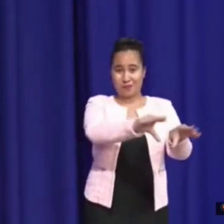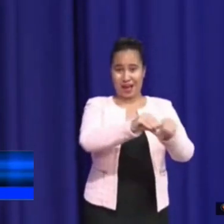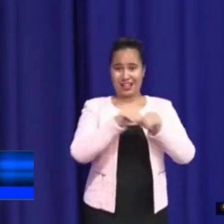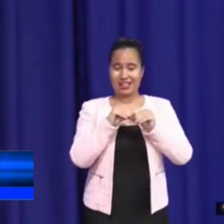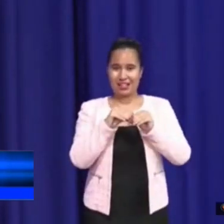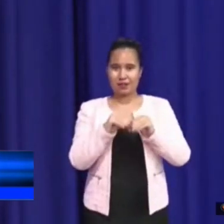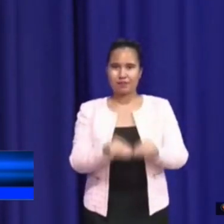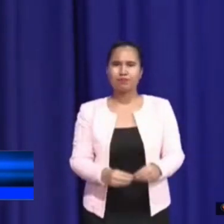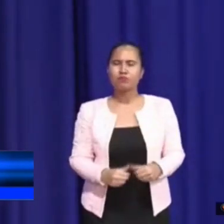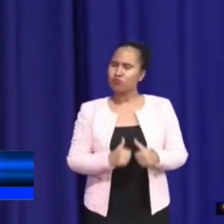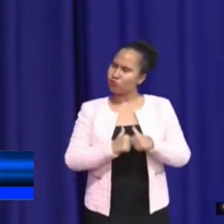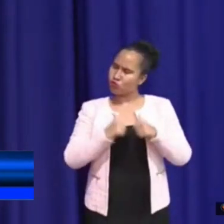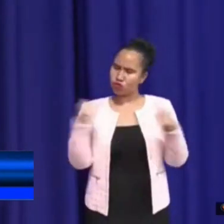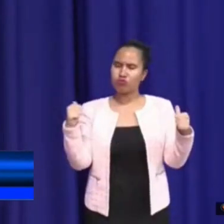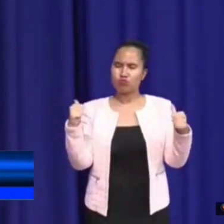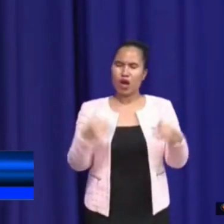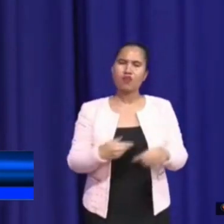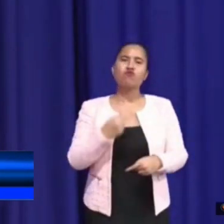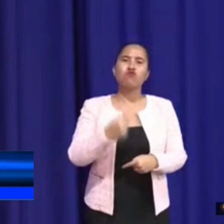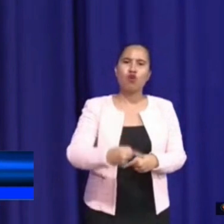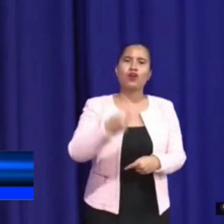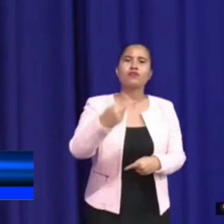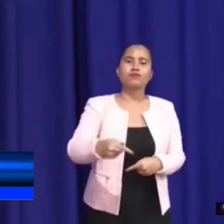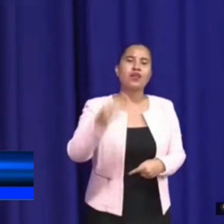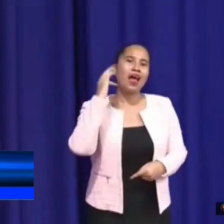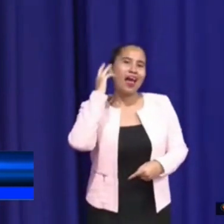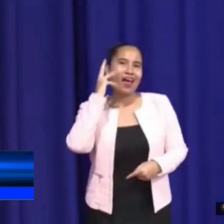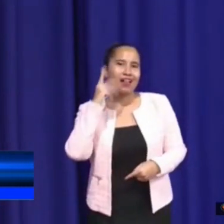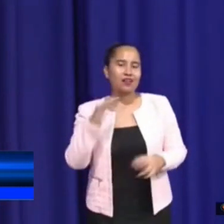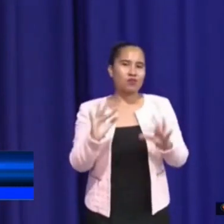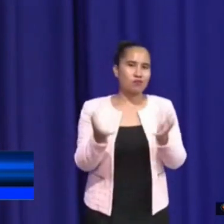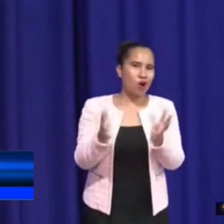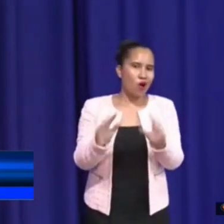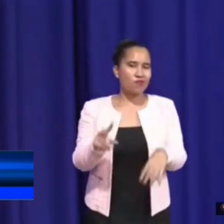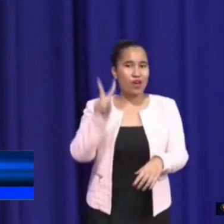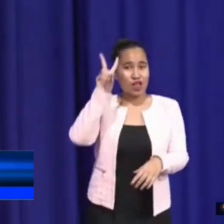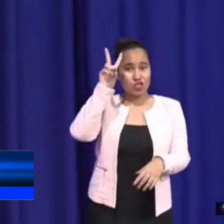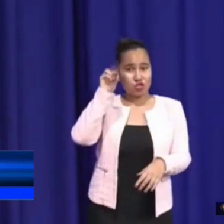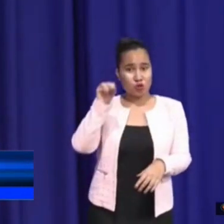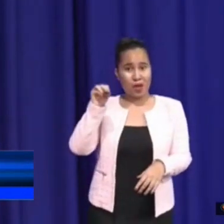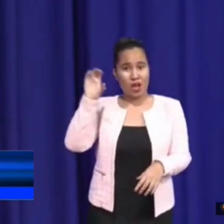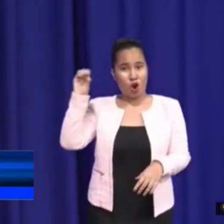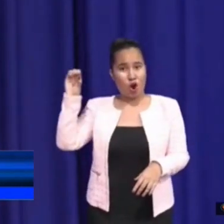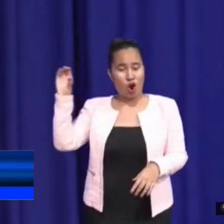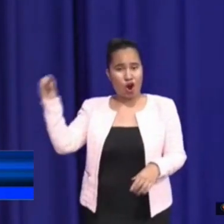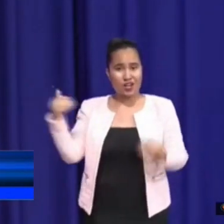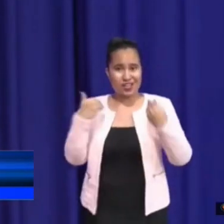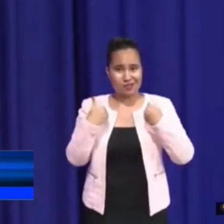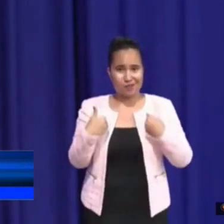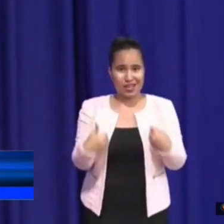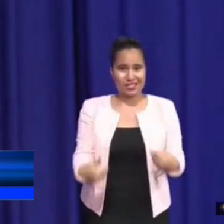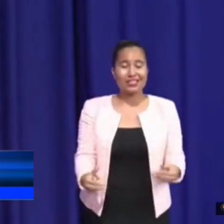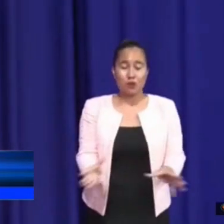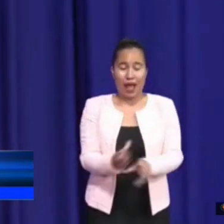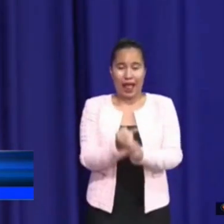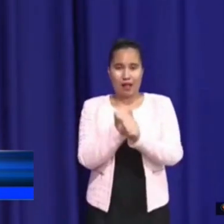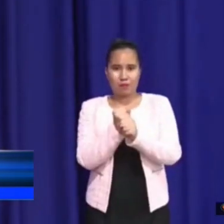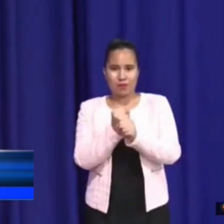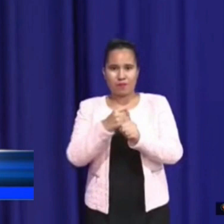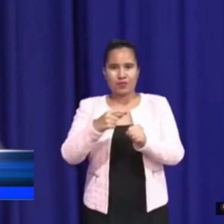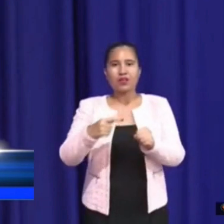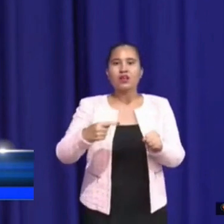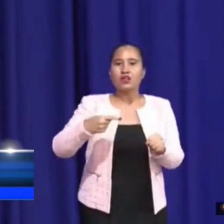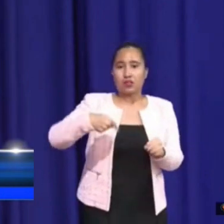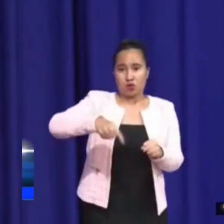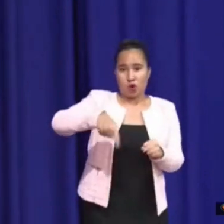aangeven dat dat ook vlot verloopt. Elke dag hebben we minimaal 200 mensen die wij afwerken. De komende week gaan